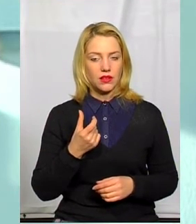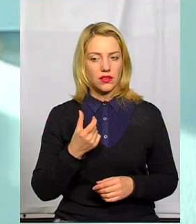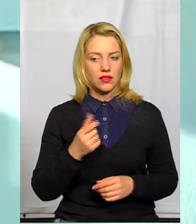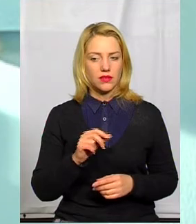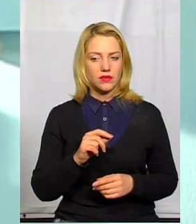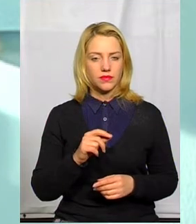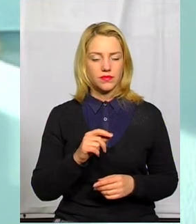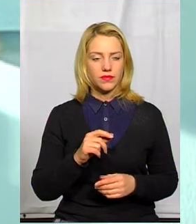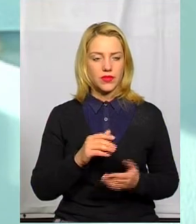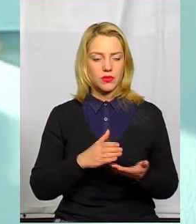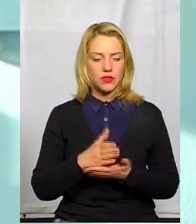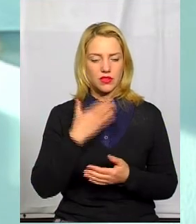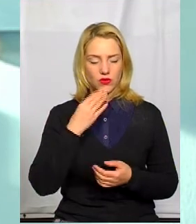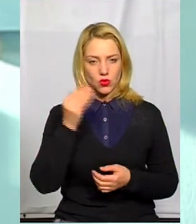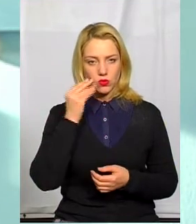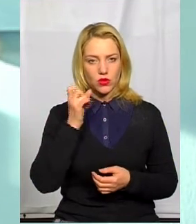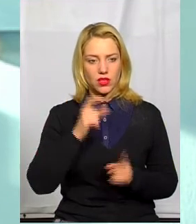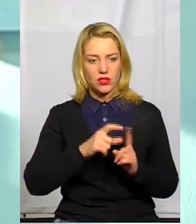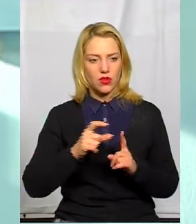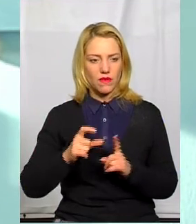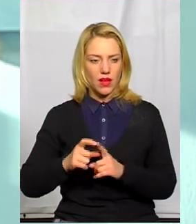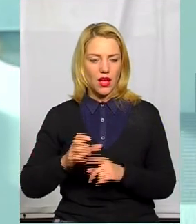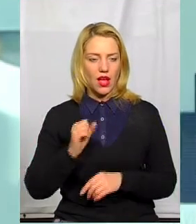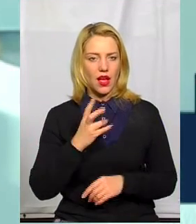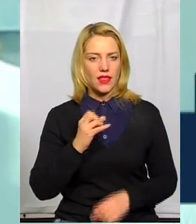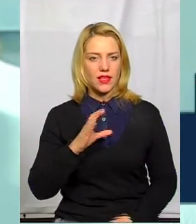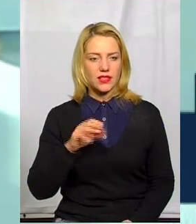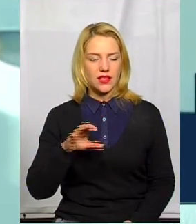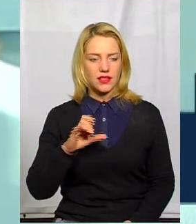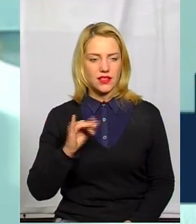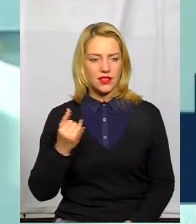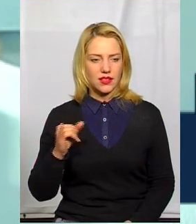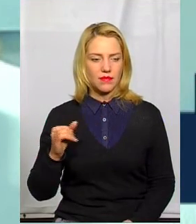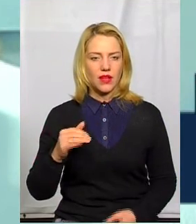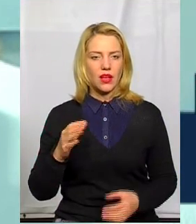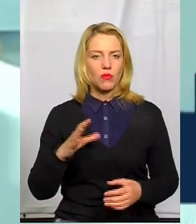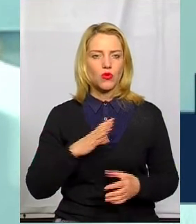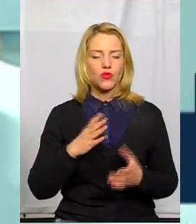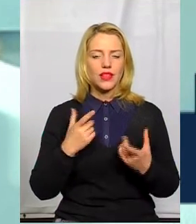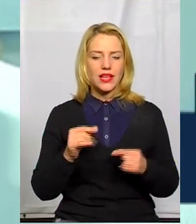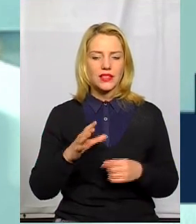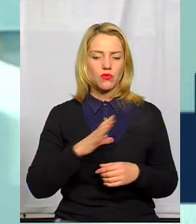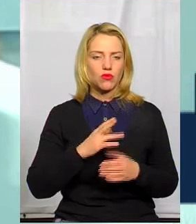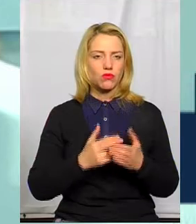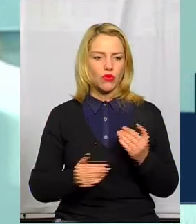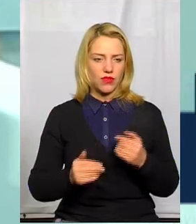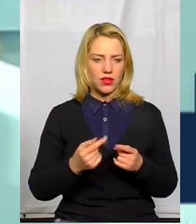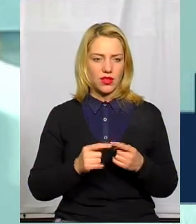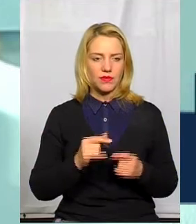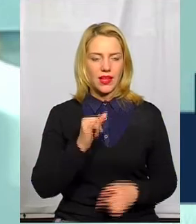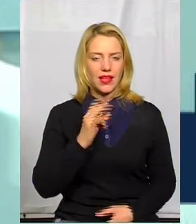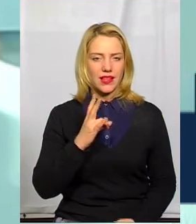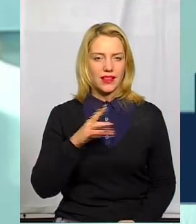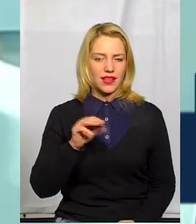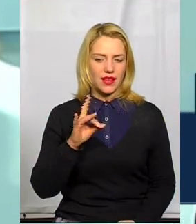думку на слова Анастасії. От, вона каже, десь був в чомусь провал. Ну, я думаю, що просто інтерактивно,